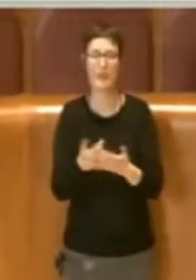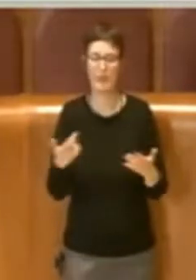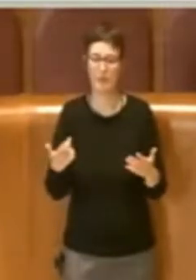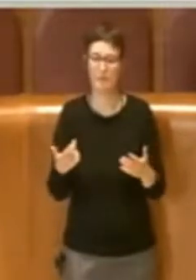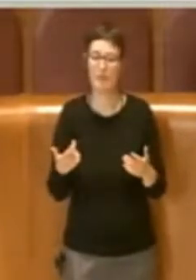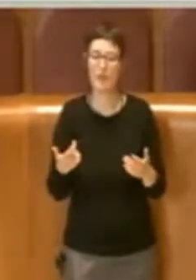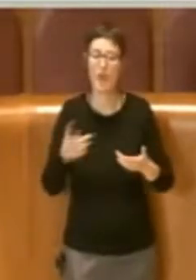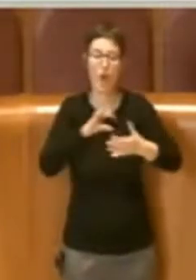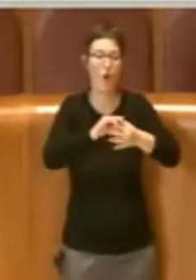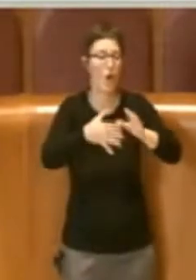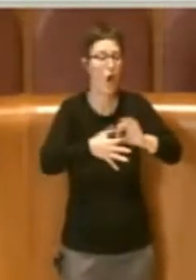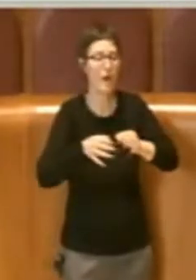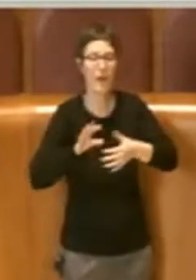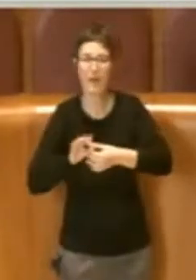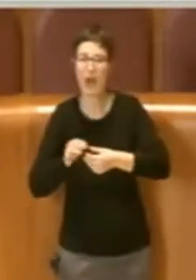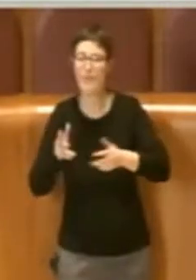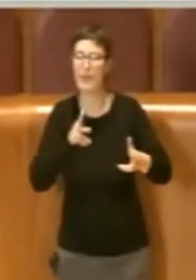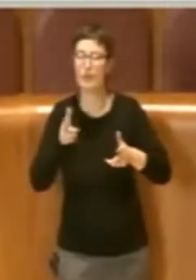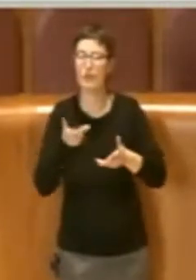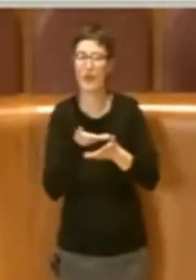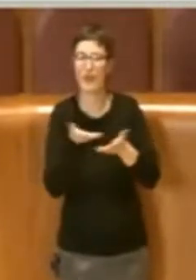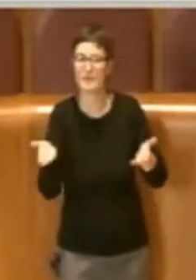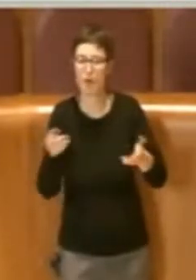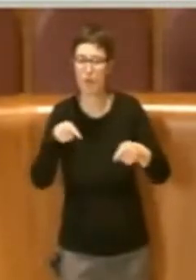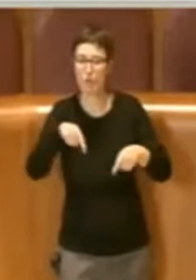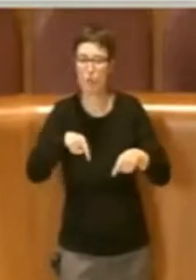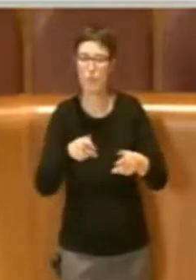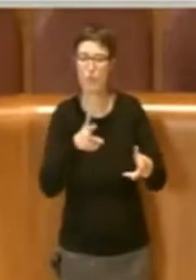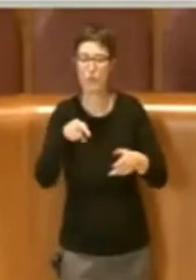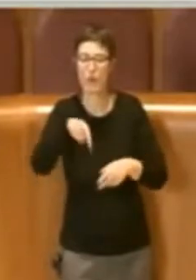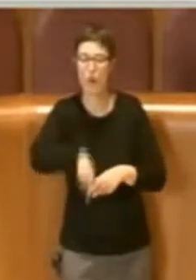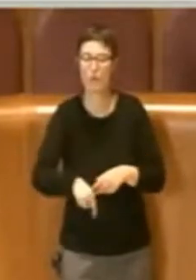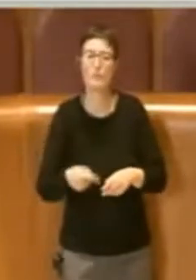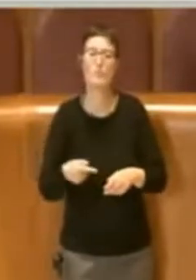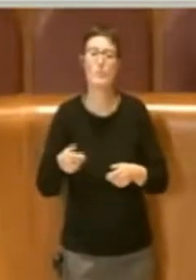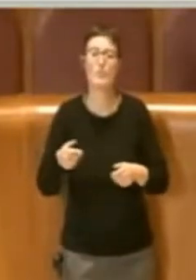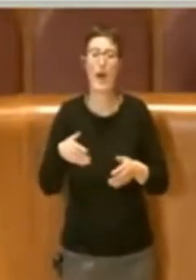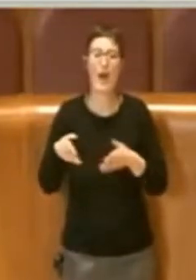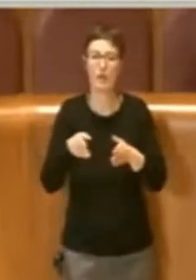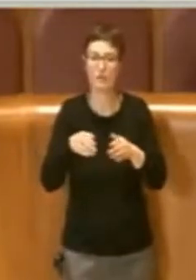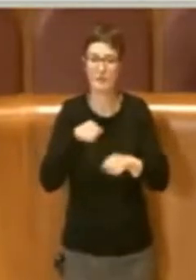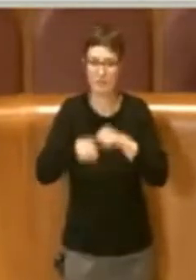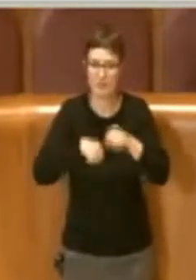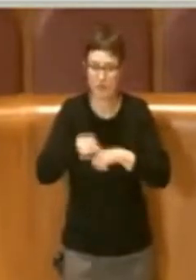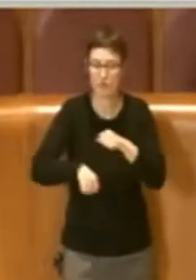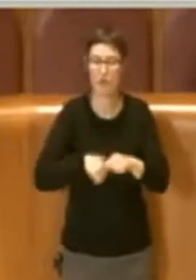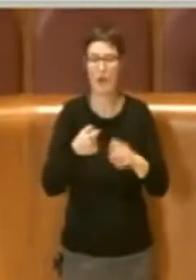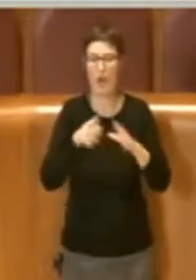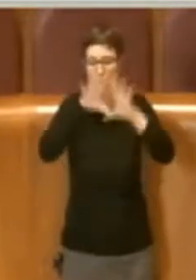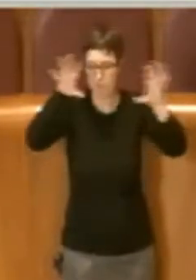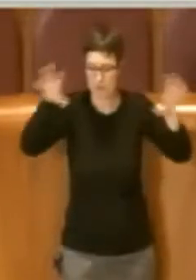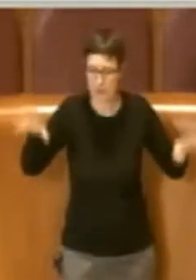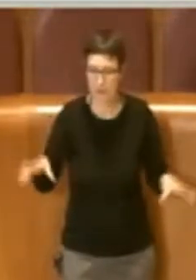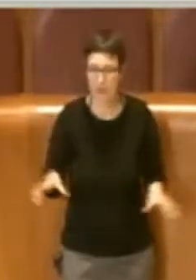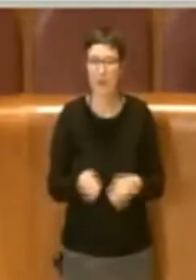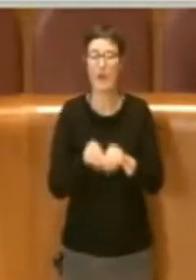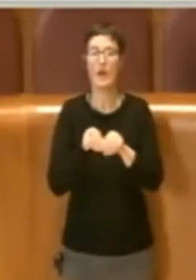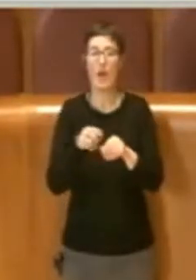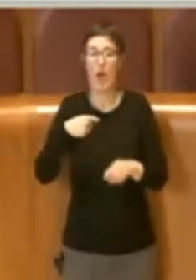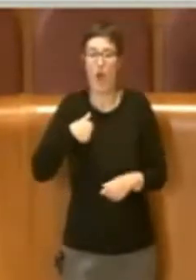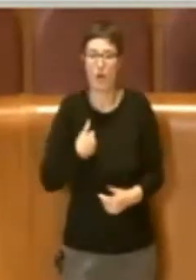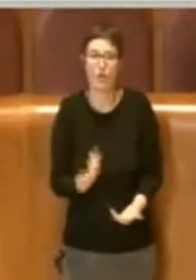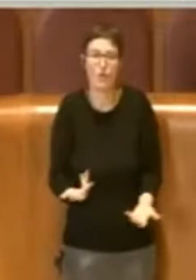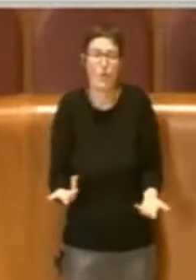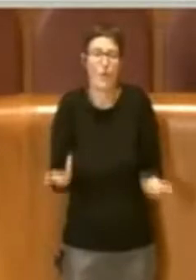tra i vari sistemi di trasporto urbano, ciclopedonalità, sono tutte cose che noi vedremo e non vediamo l'ora